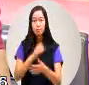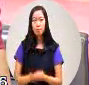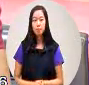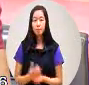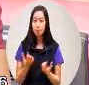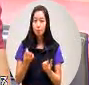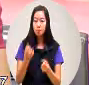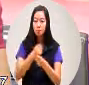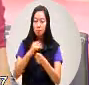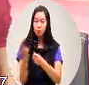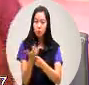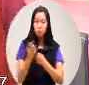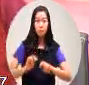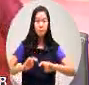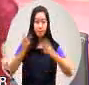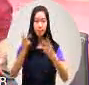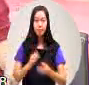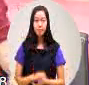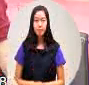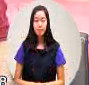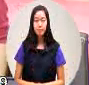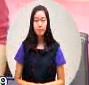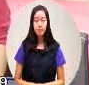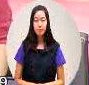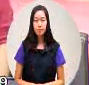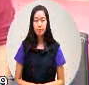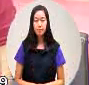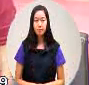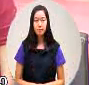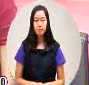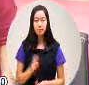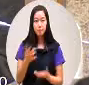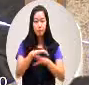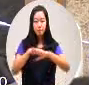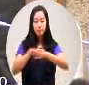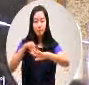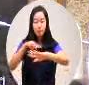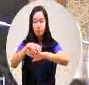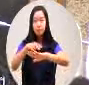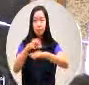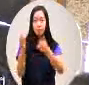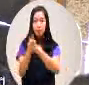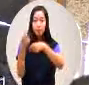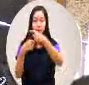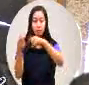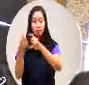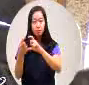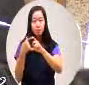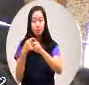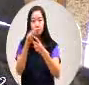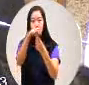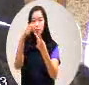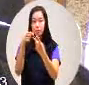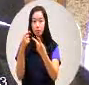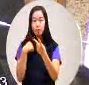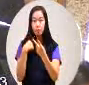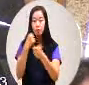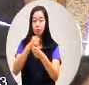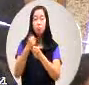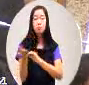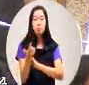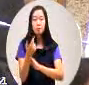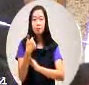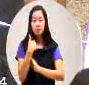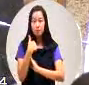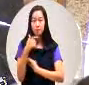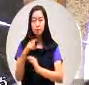趕快来把它改善出来那那这斑马线跟他带转区机车带转区这这湾先来处理好这